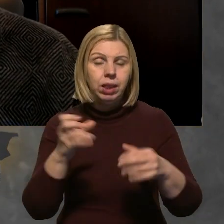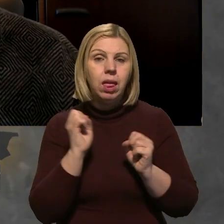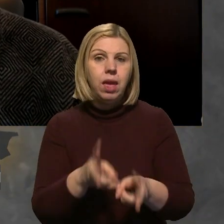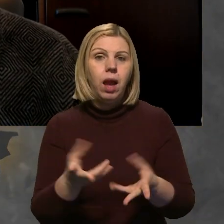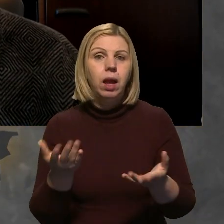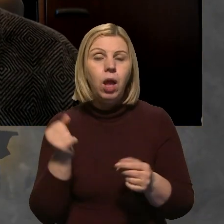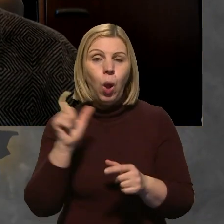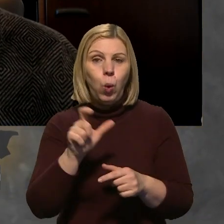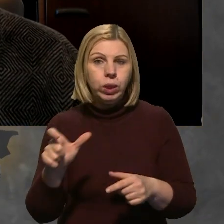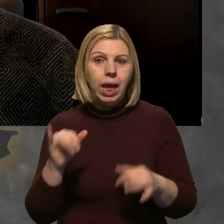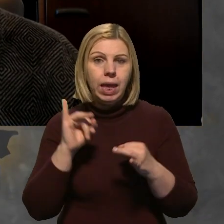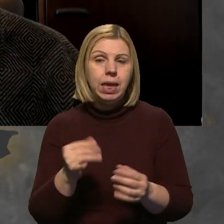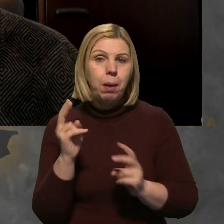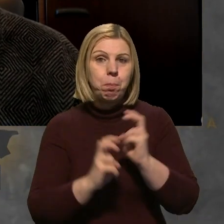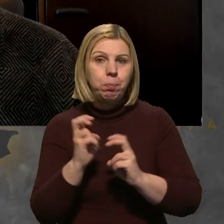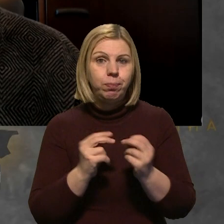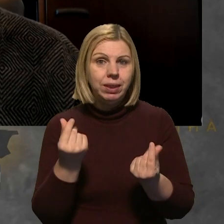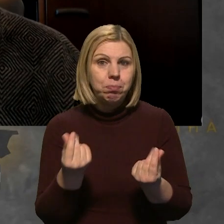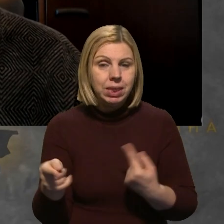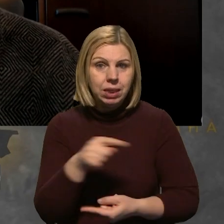громадян, так і підприємства.